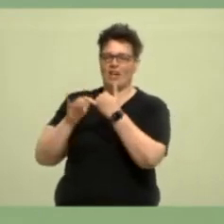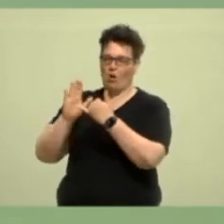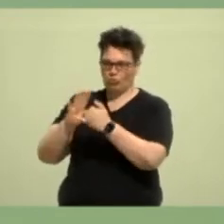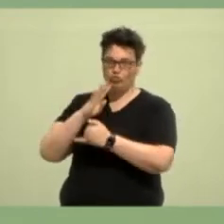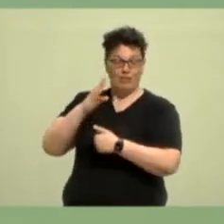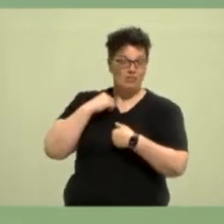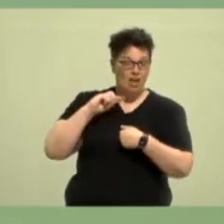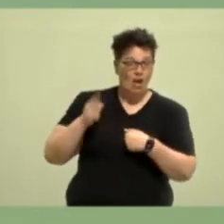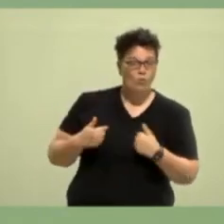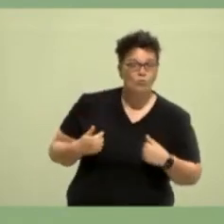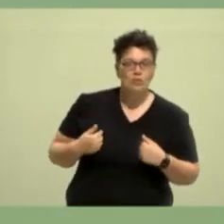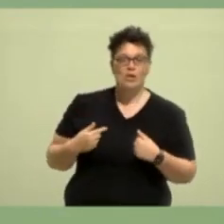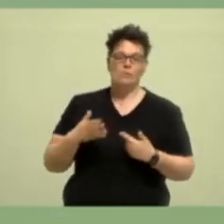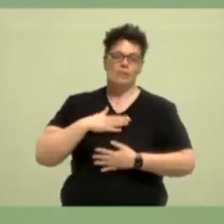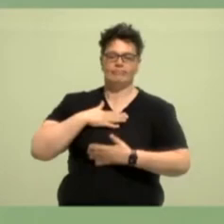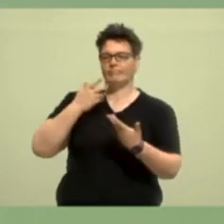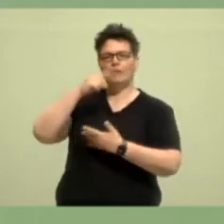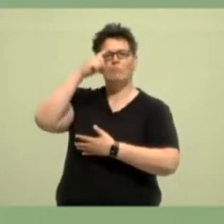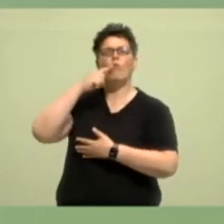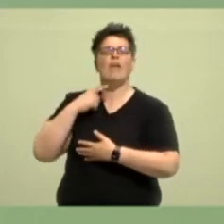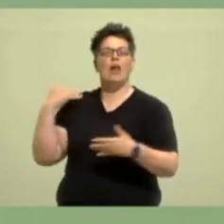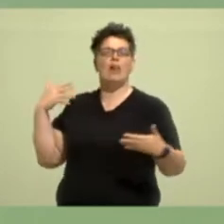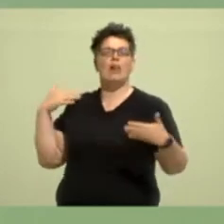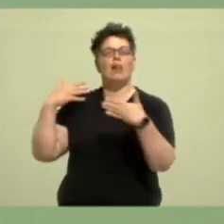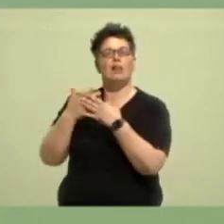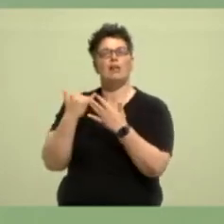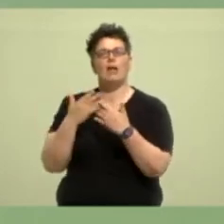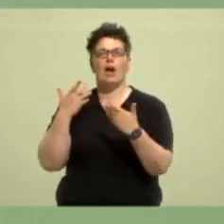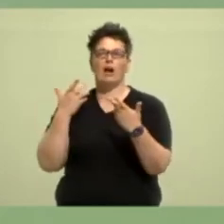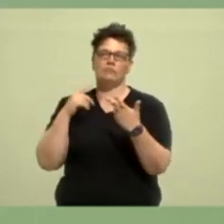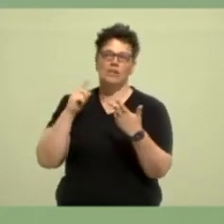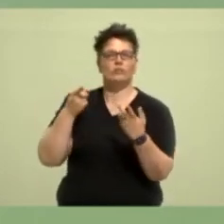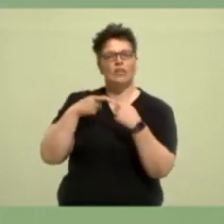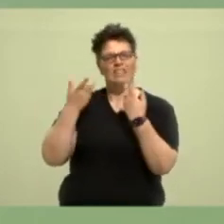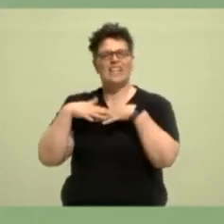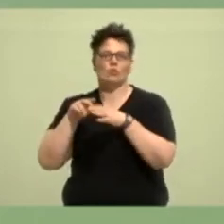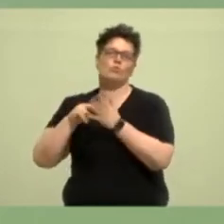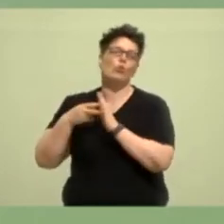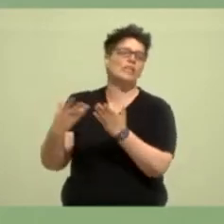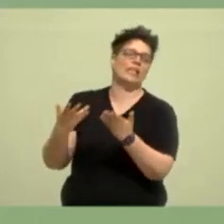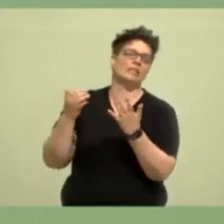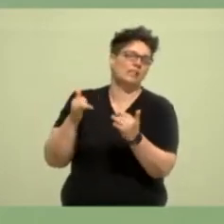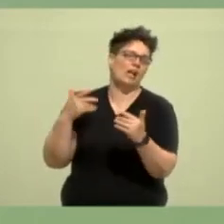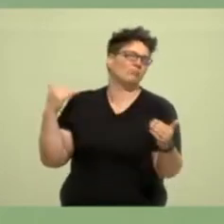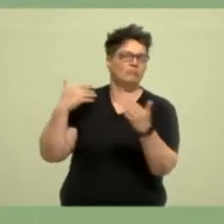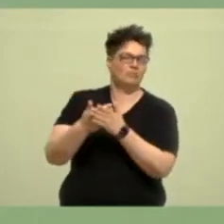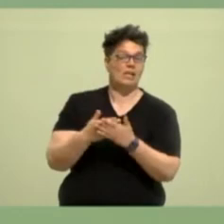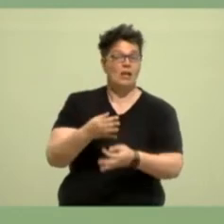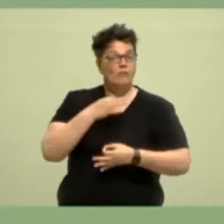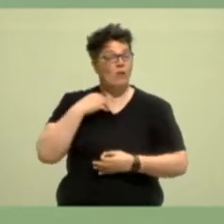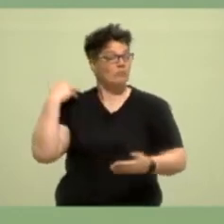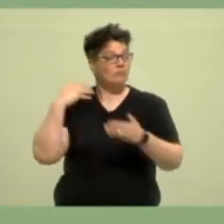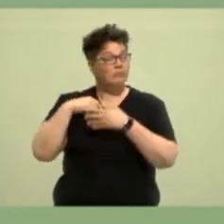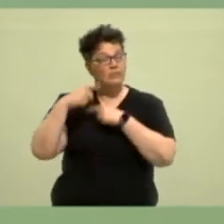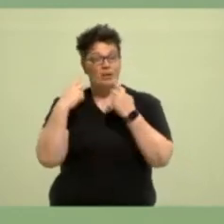vom Profil her natürlich auch immer Integrationspolitikerin. Für mich war immer sehr wichtig, dass ich diese